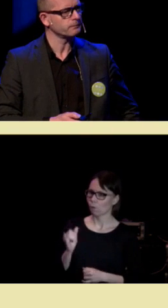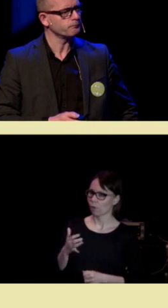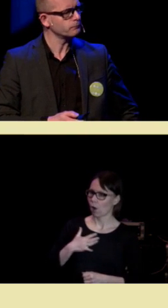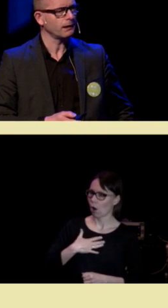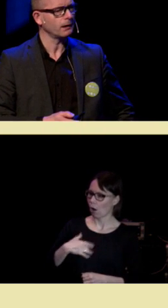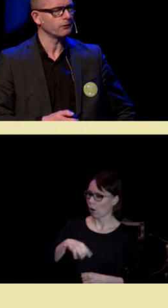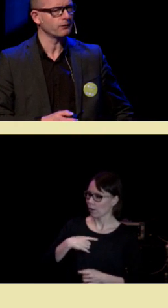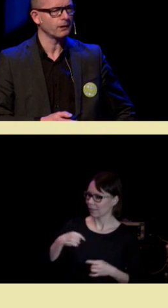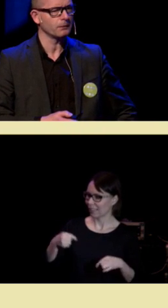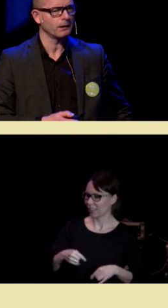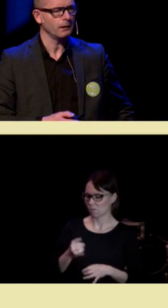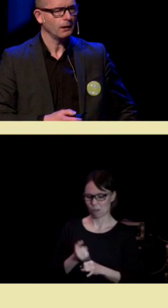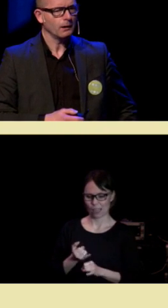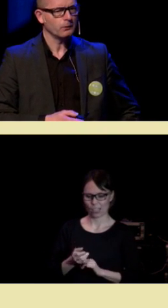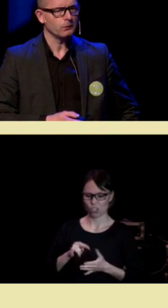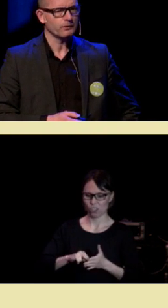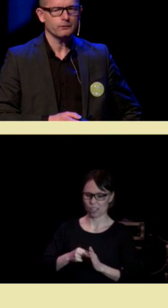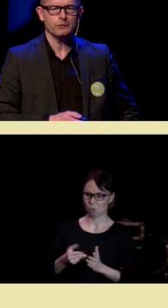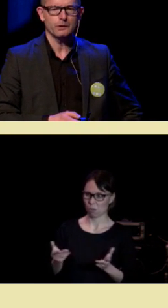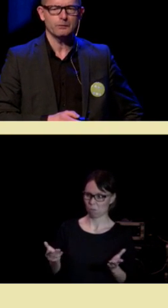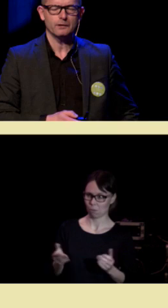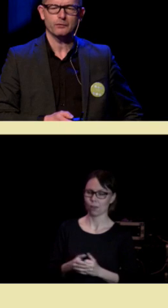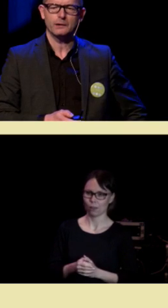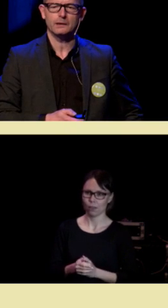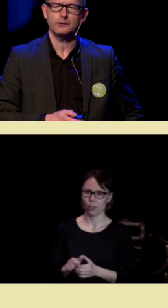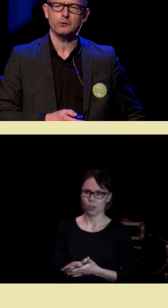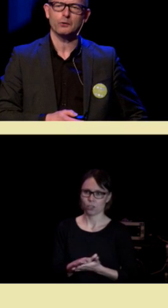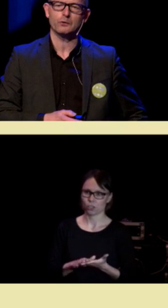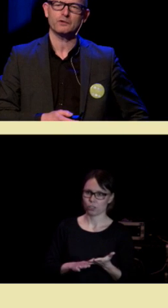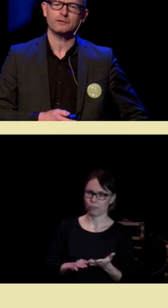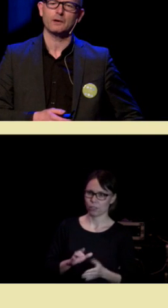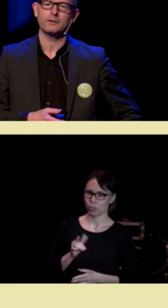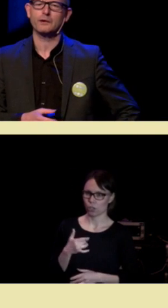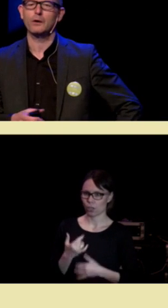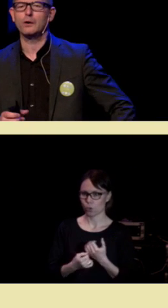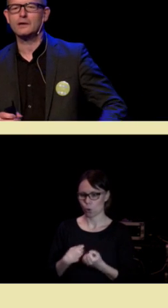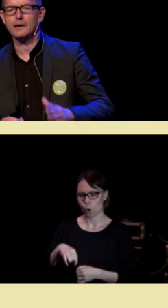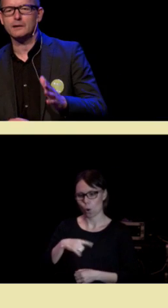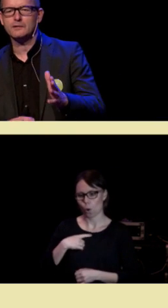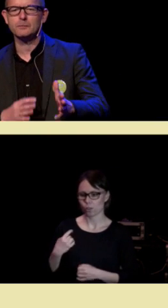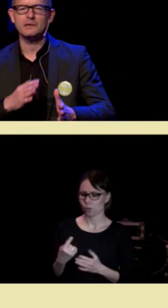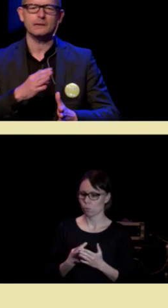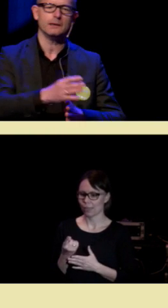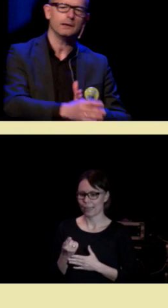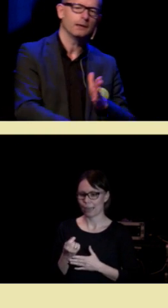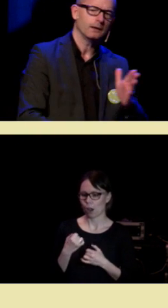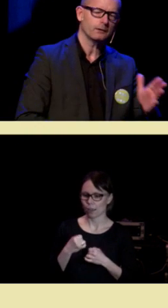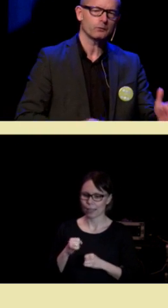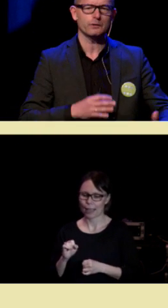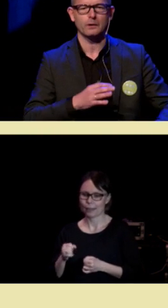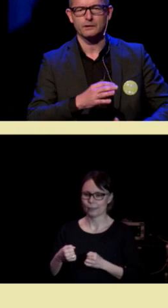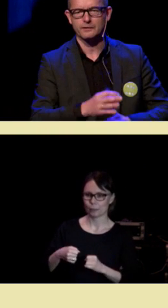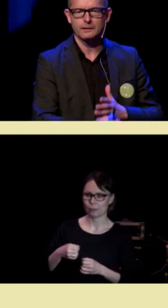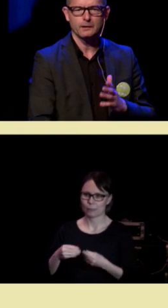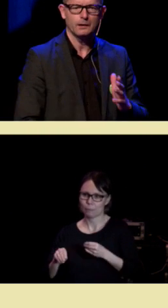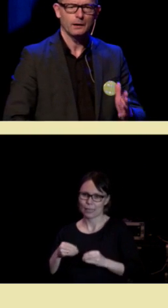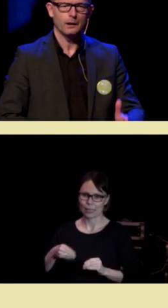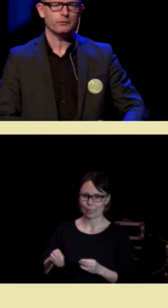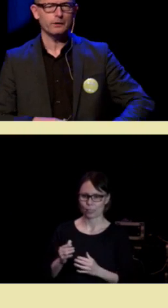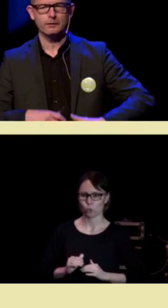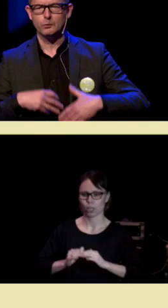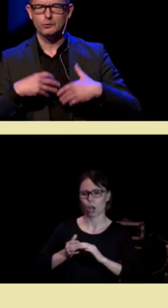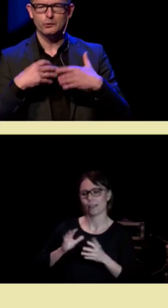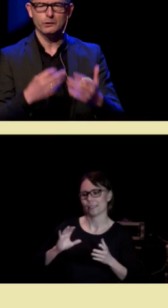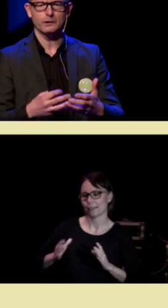merkelige systemet der? Jo, sannsynligvis fordi det gjør oss i stand til å agere smidig i sosiale settinger.